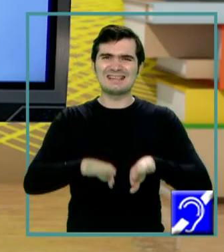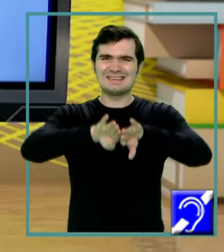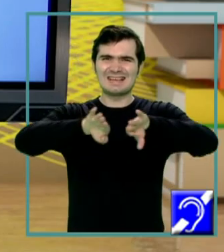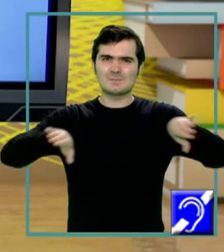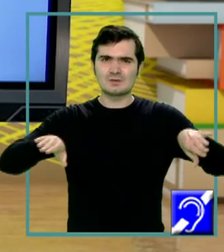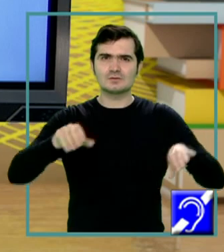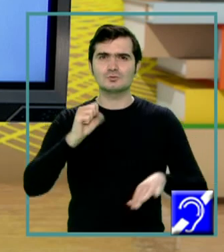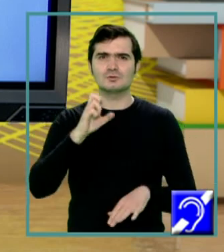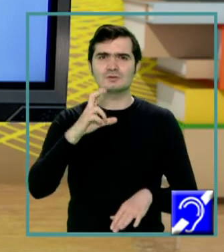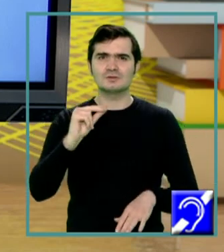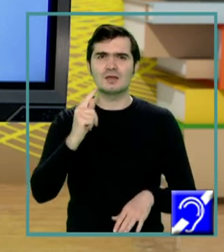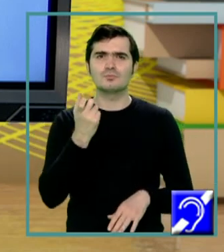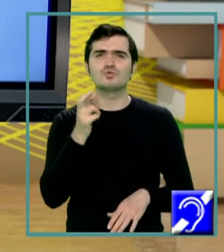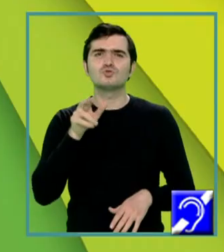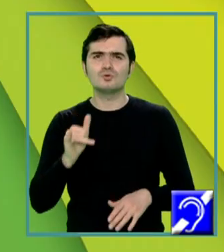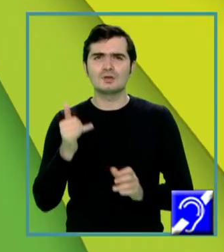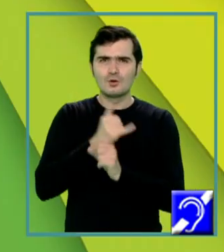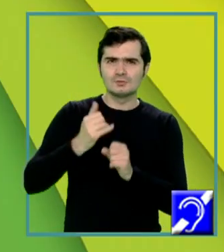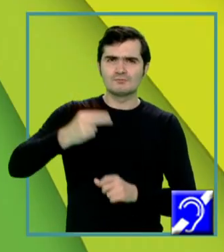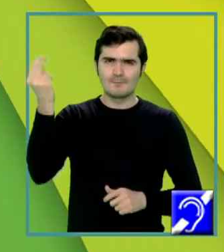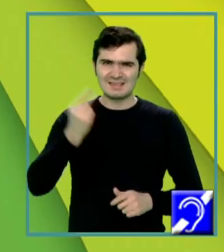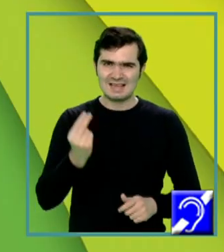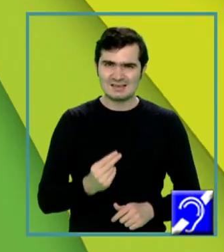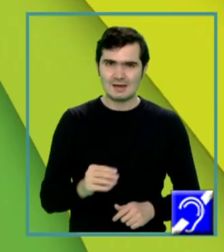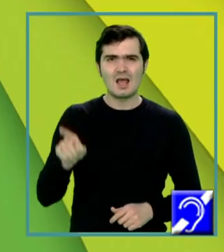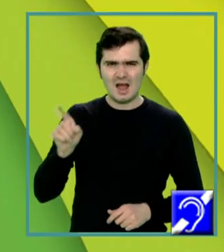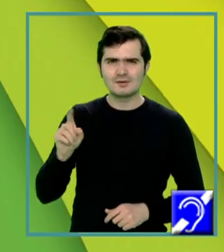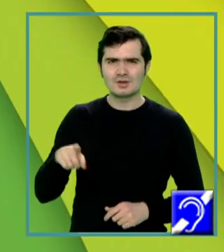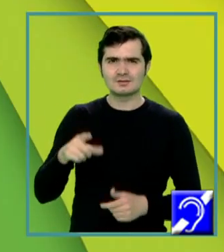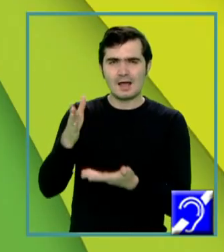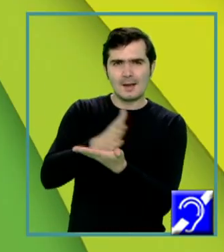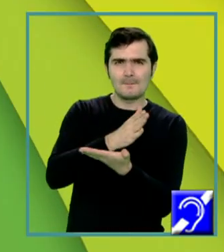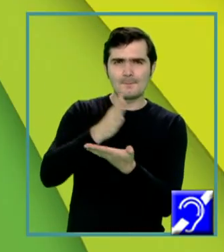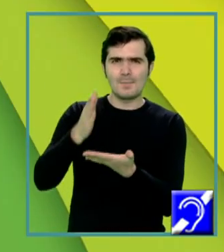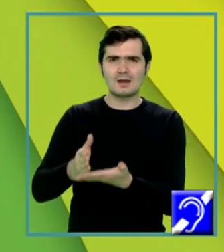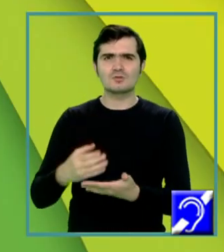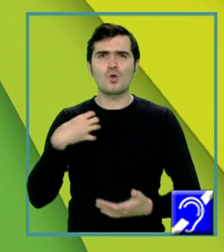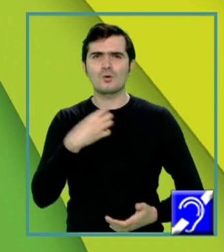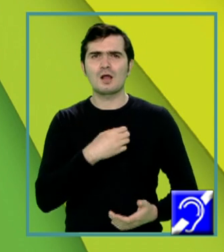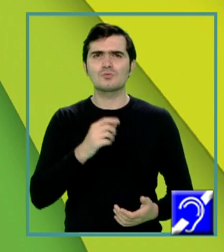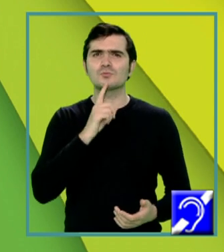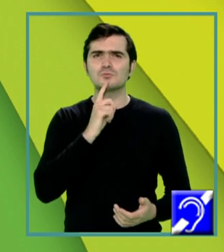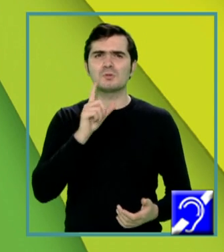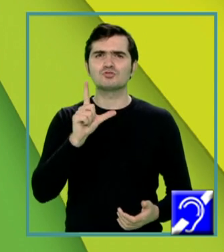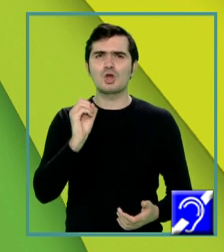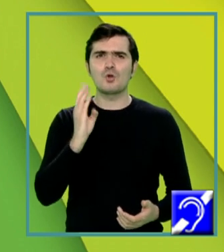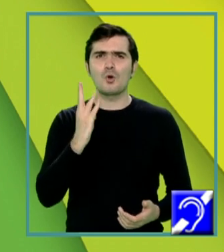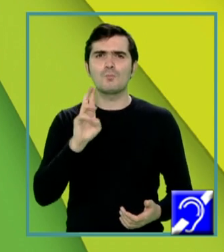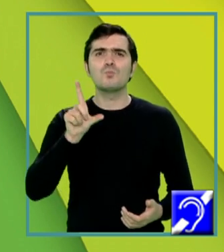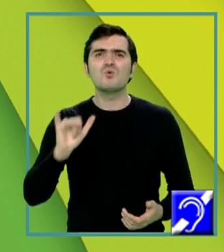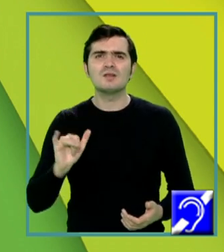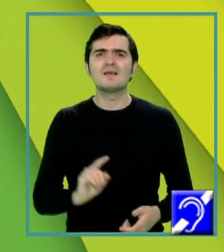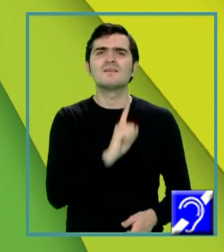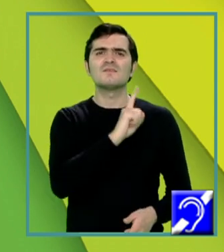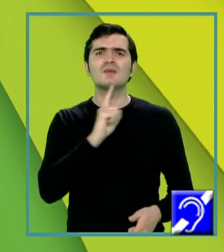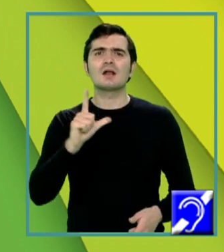interlobulare, le observăm pe desen. Acestea împart acest organ în lobul. Fiecare lobul